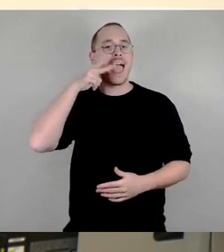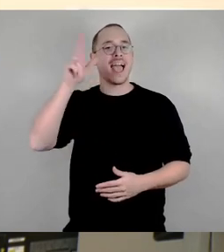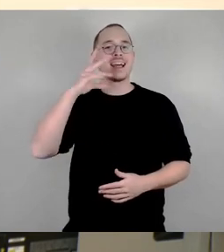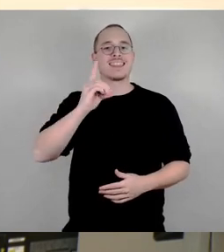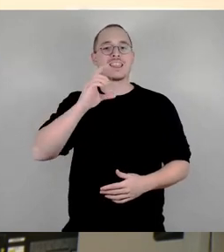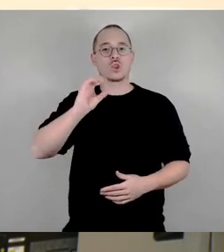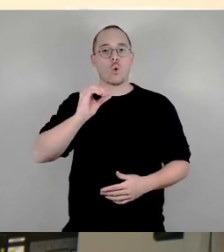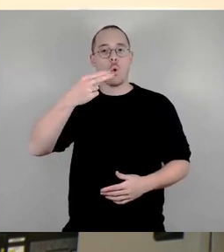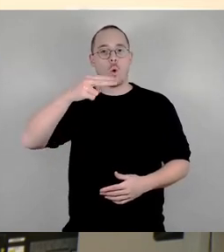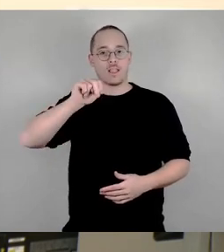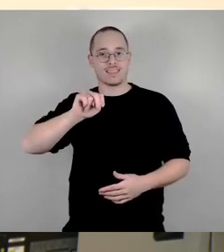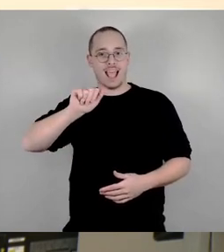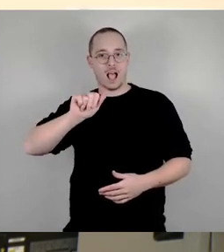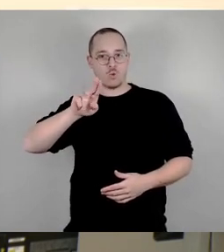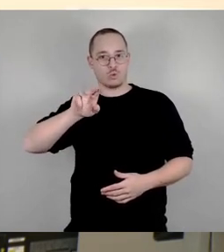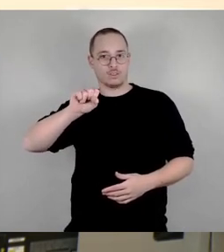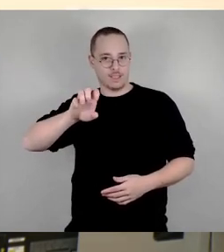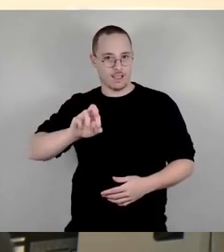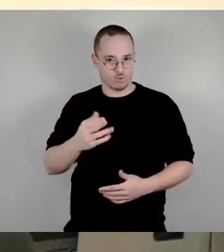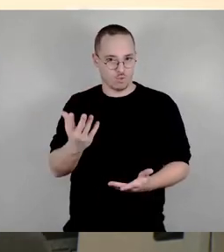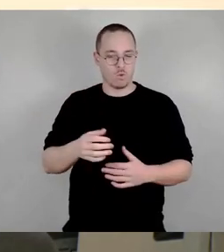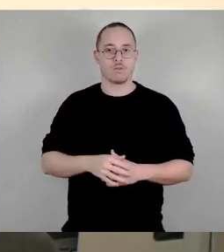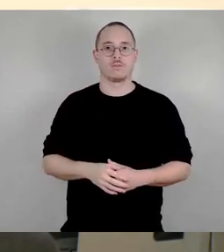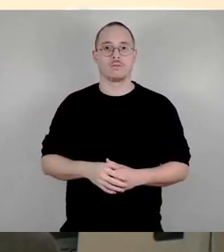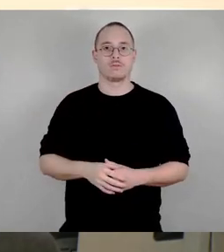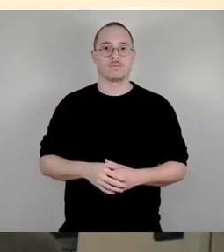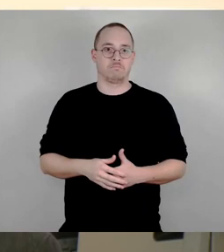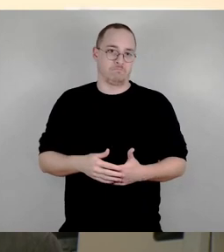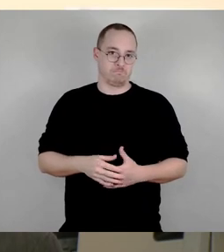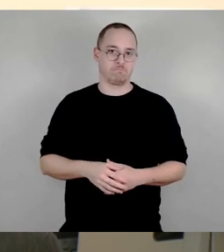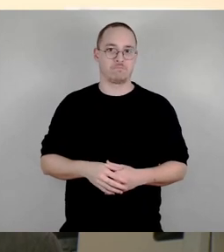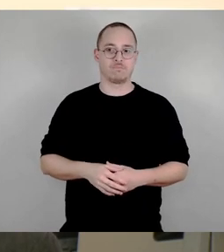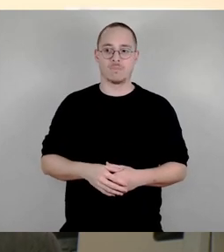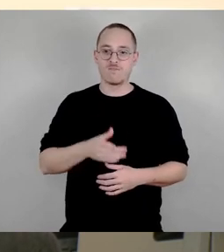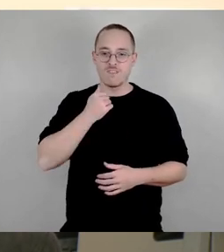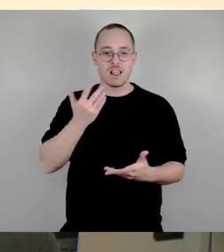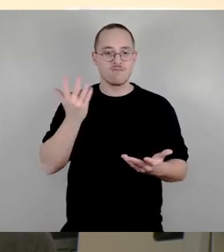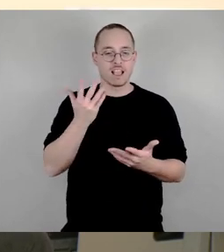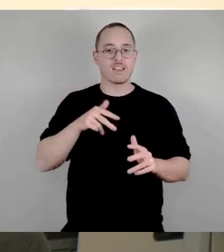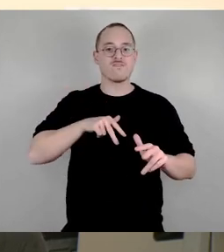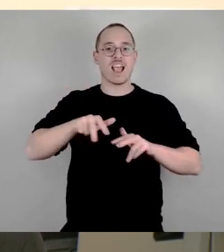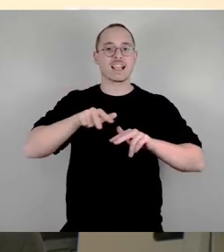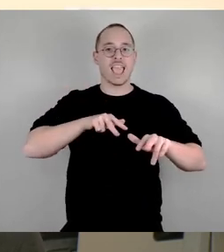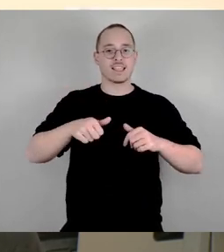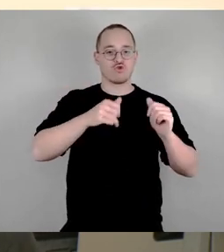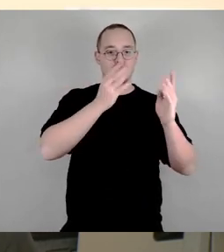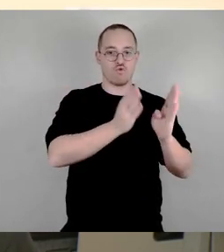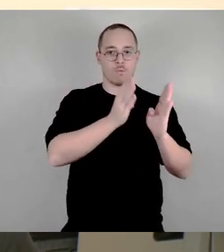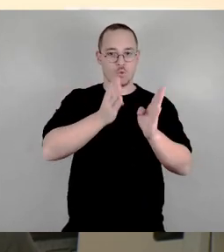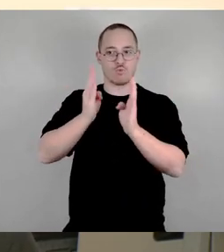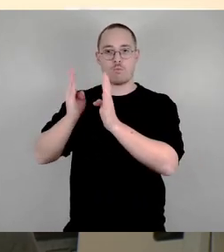Gleichberechtigung aller Verkehrsarten, so Herr Donhauser weiter. Ich bin zwar noch nicht sehr lange hier im Stadtrat,